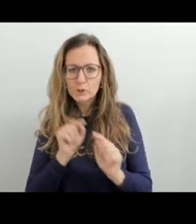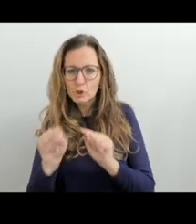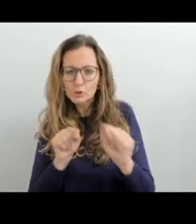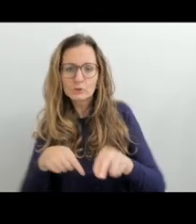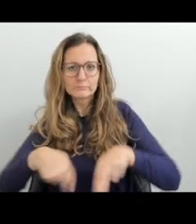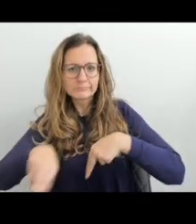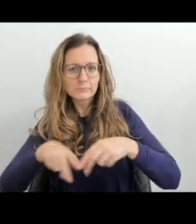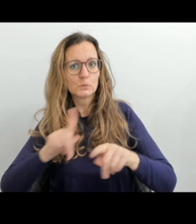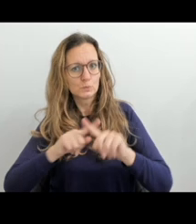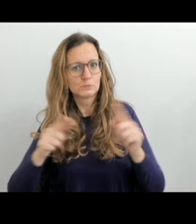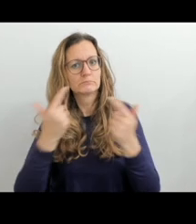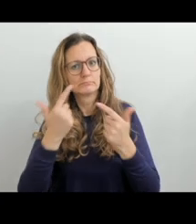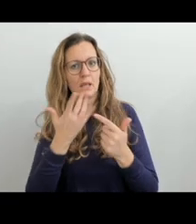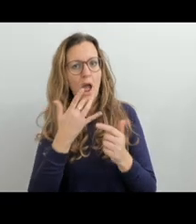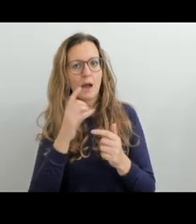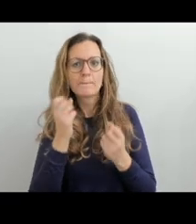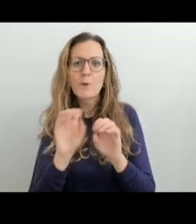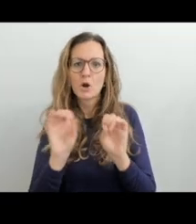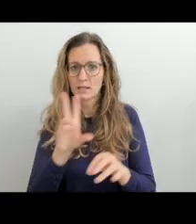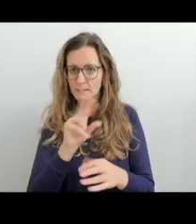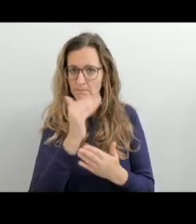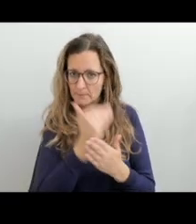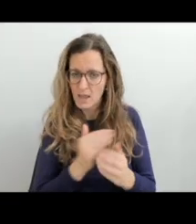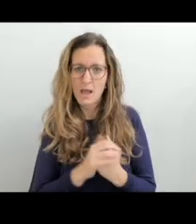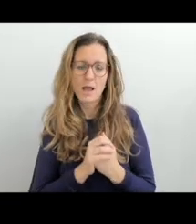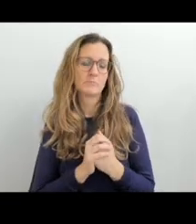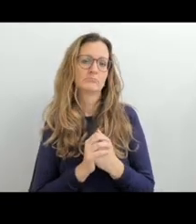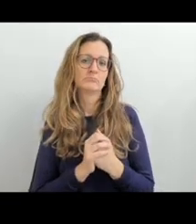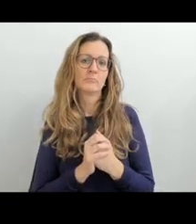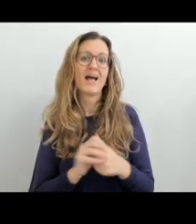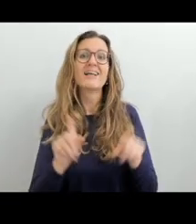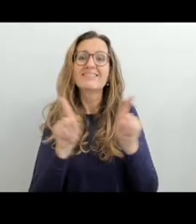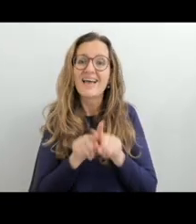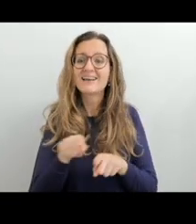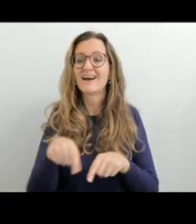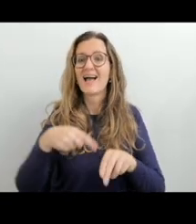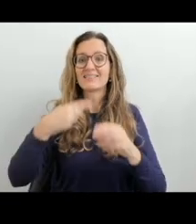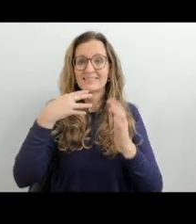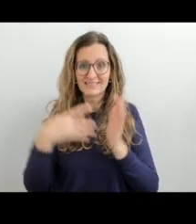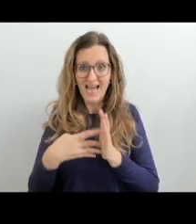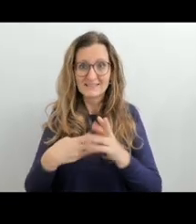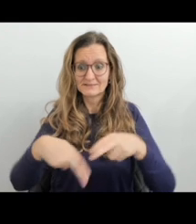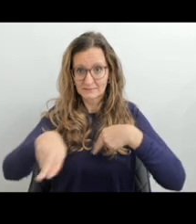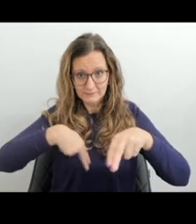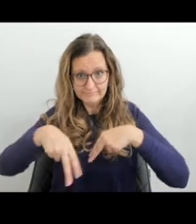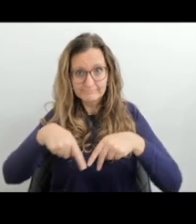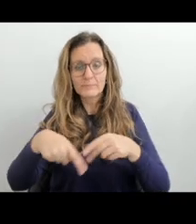jaké kompetence má a jaké ještě potřebuje si lépe procvičit. A všechno toto je v té kapitole rozebrané.